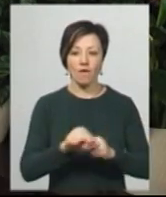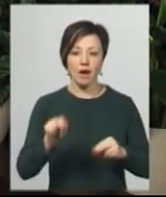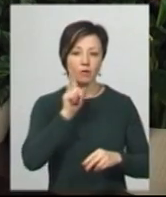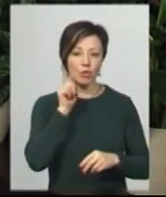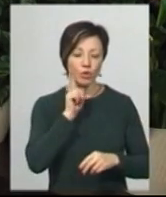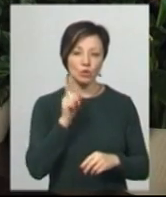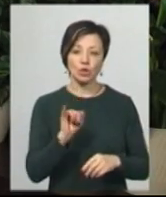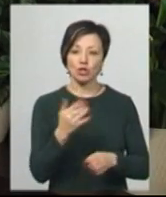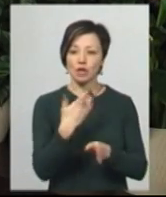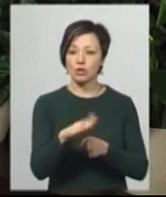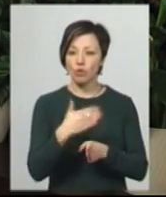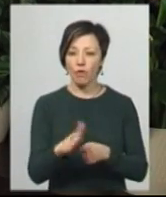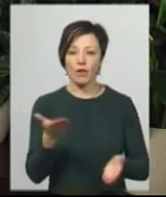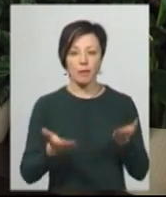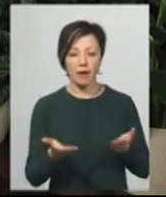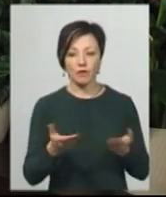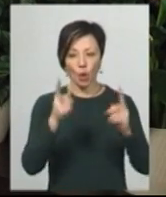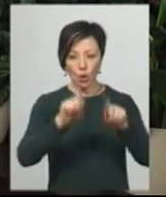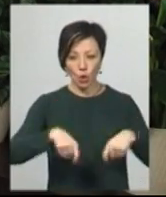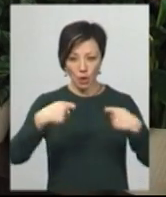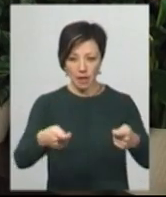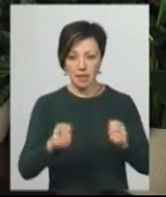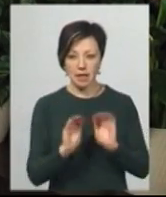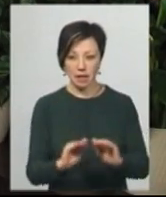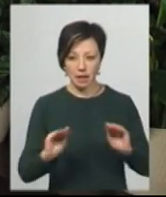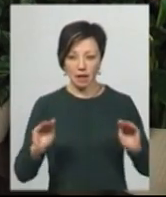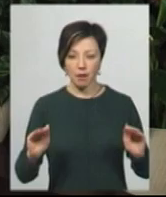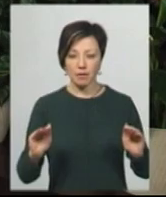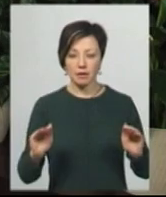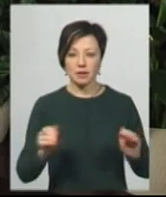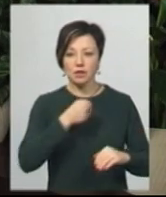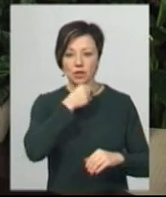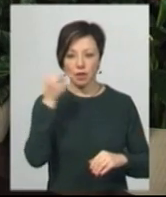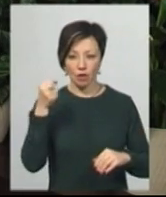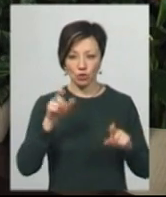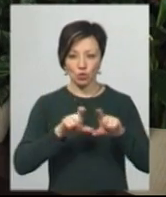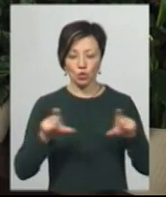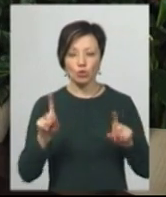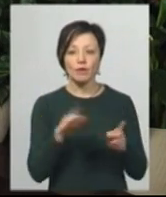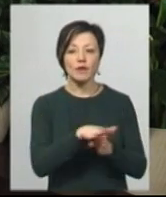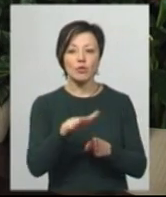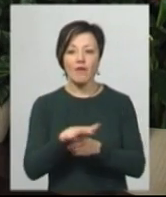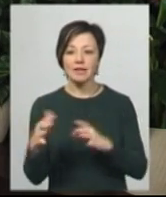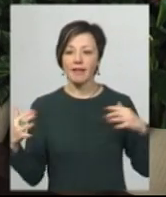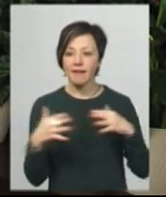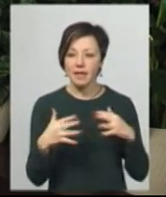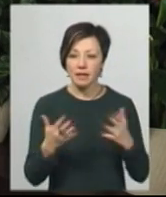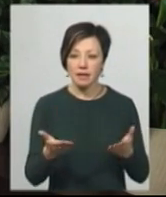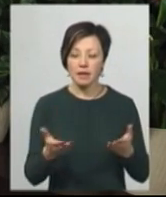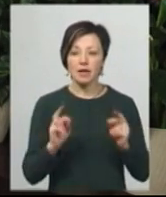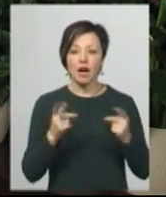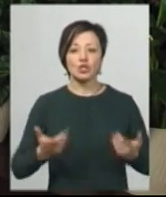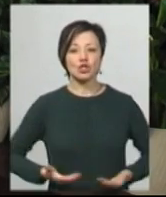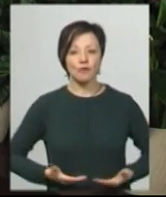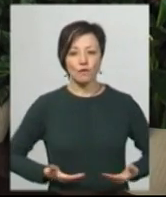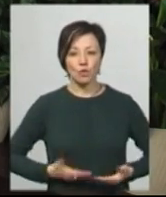частково, напевно, донесення дідлахам старшої школи, що відбувається на війні, як